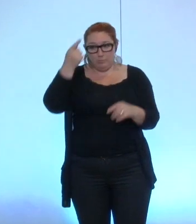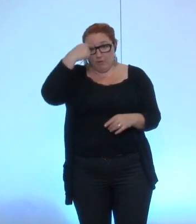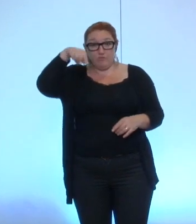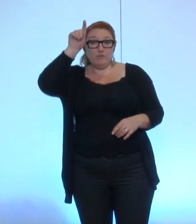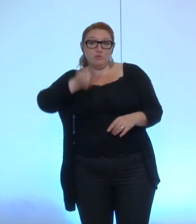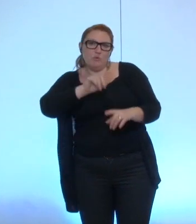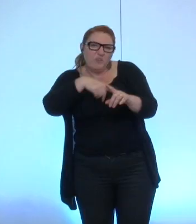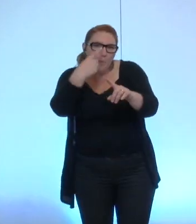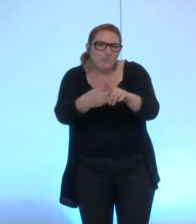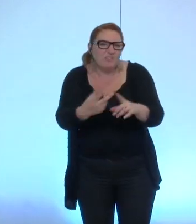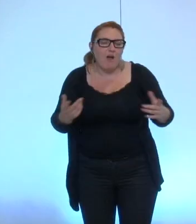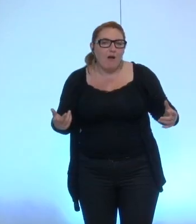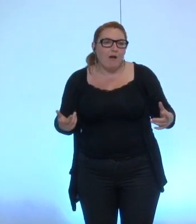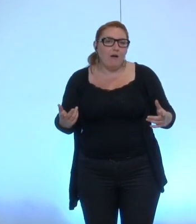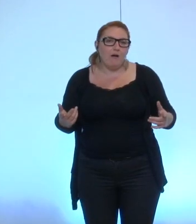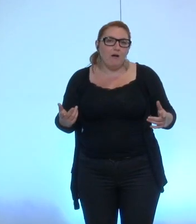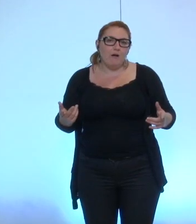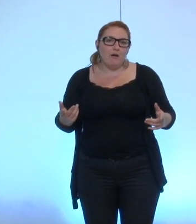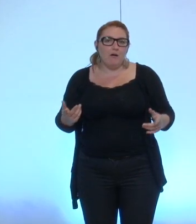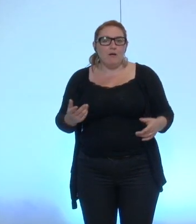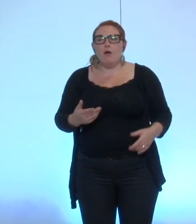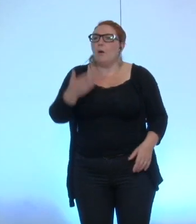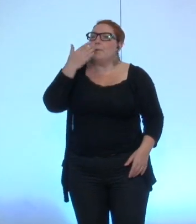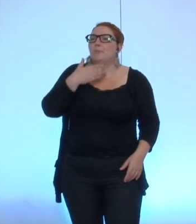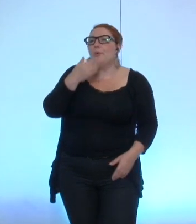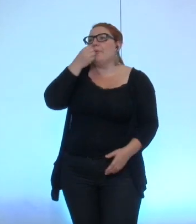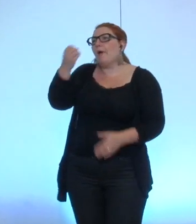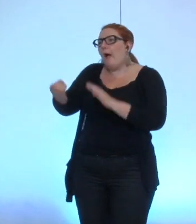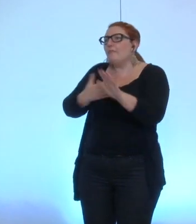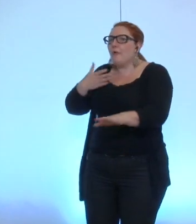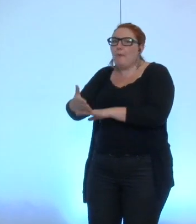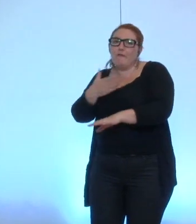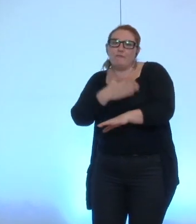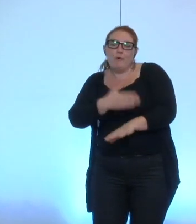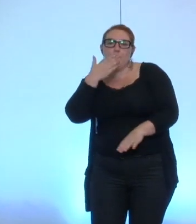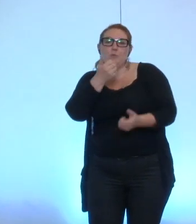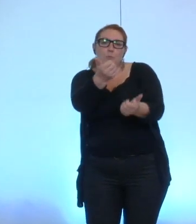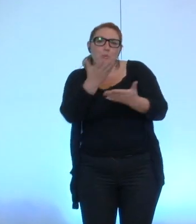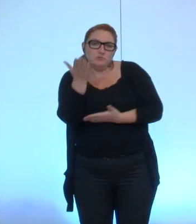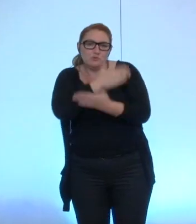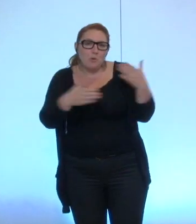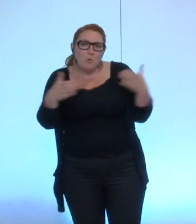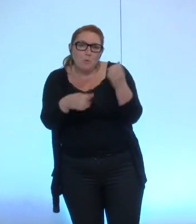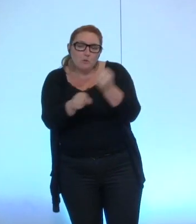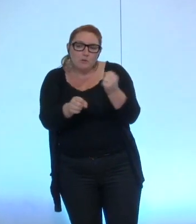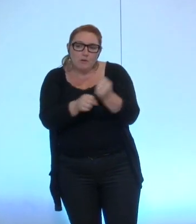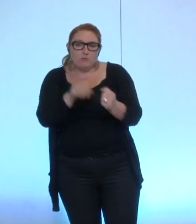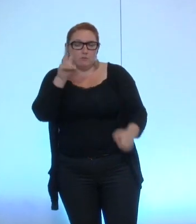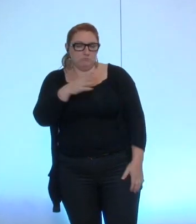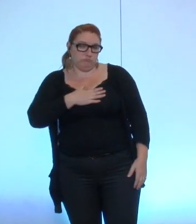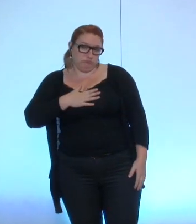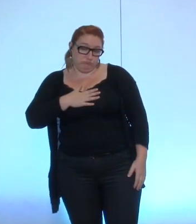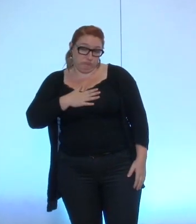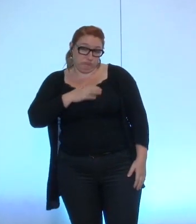bizarre sur le thème il aurait peut-être fallu nous le dire avant et nous faire des propositions en groupe de travail mais attendez excusez-moi